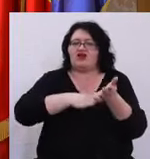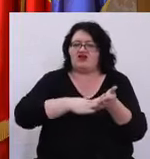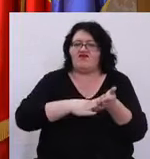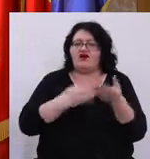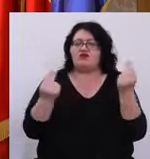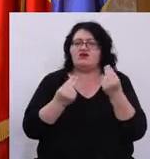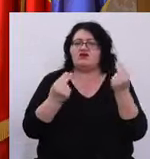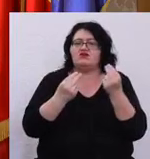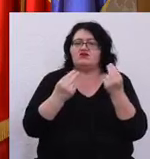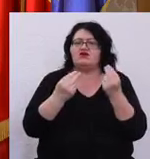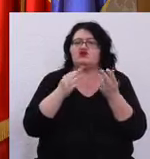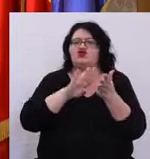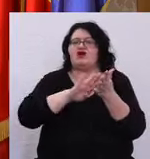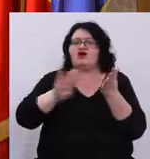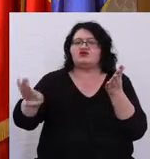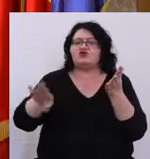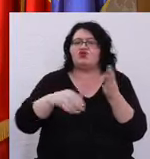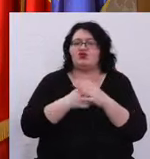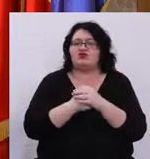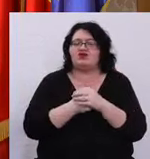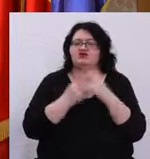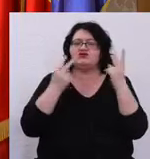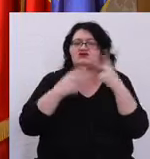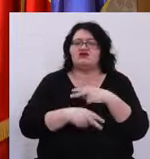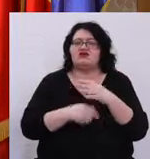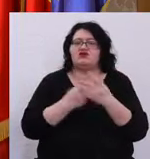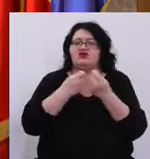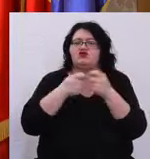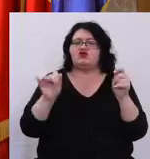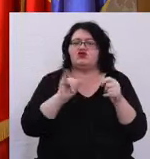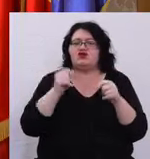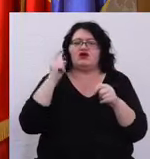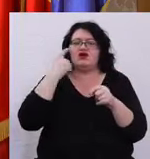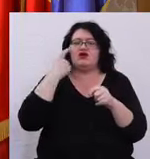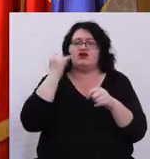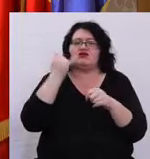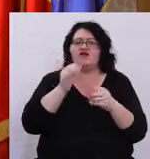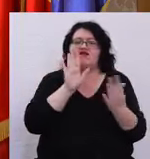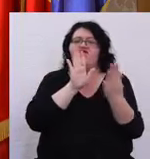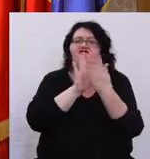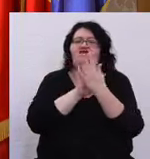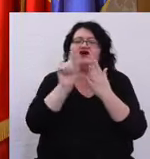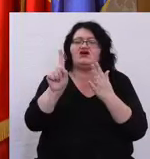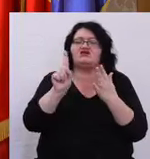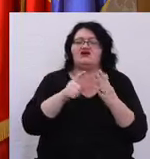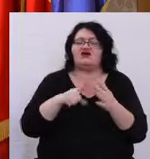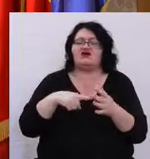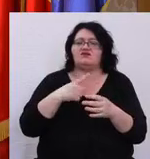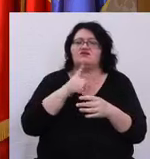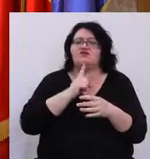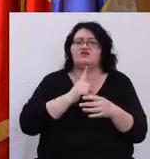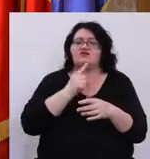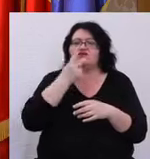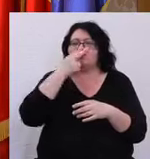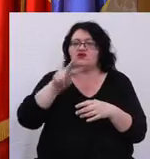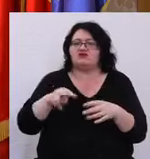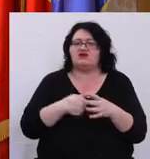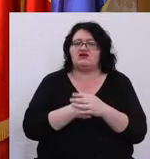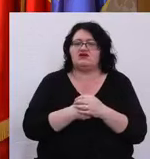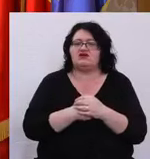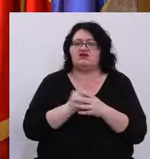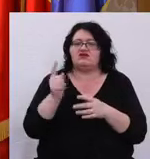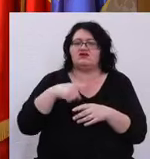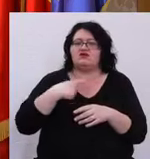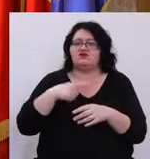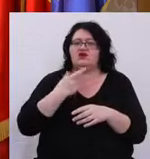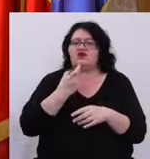și de ce îi excludeți Și să înțelegem că toți cei care au venit în fața dumneavoastră Cel puțin acum două zile nu